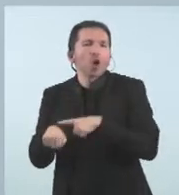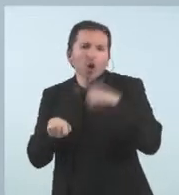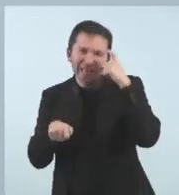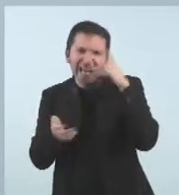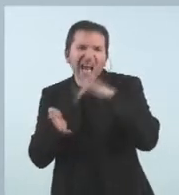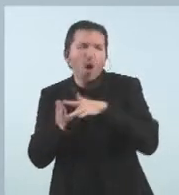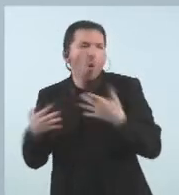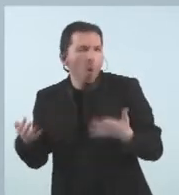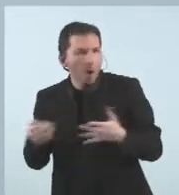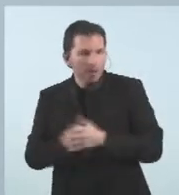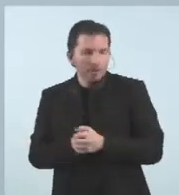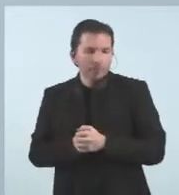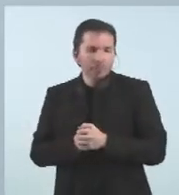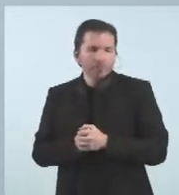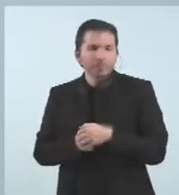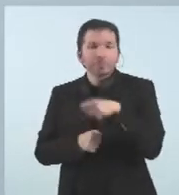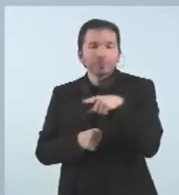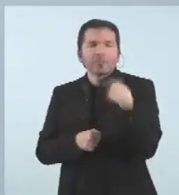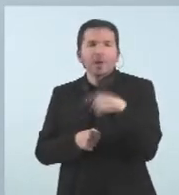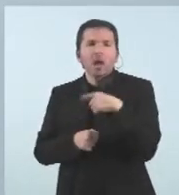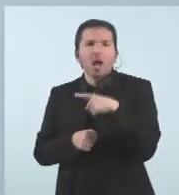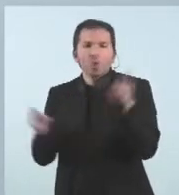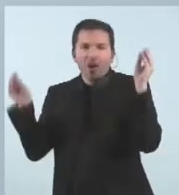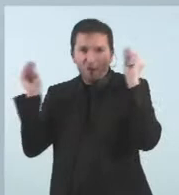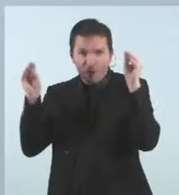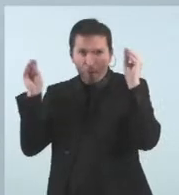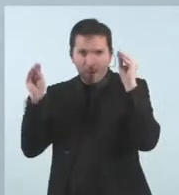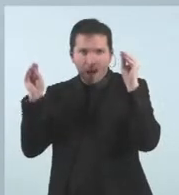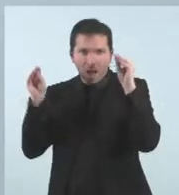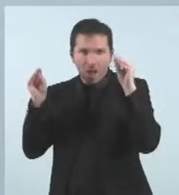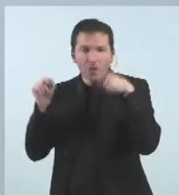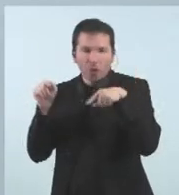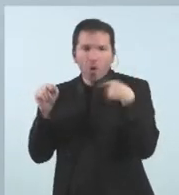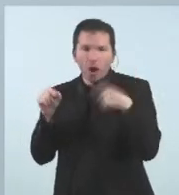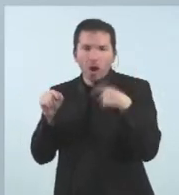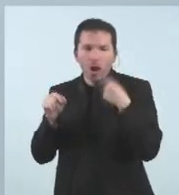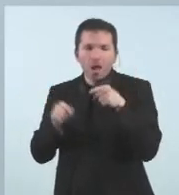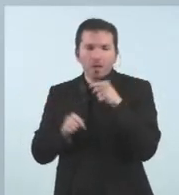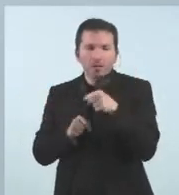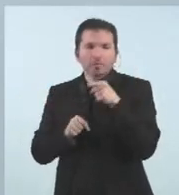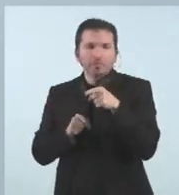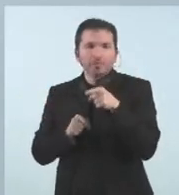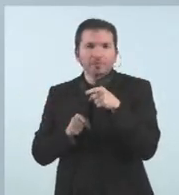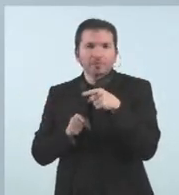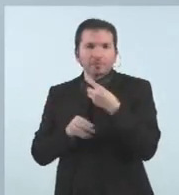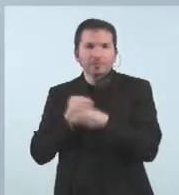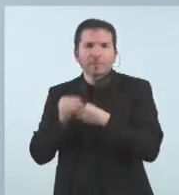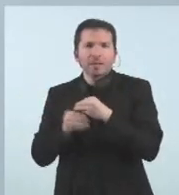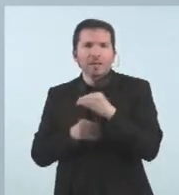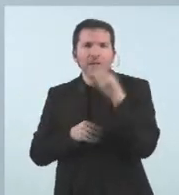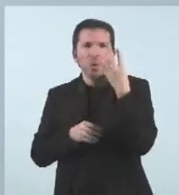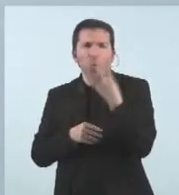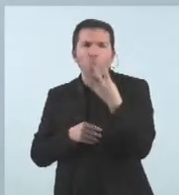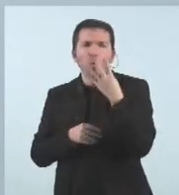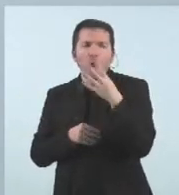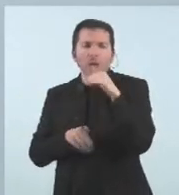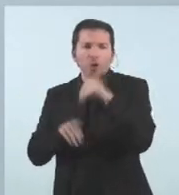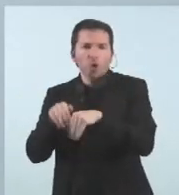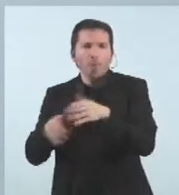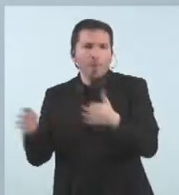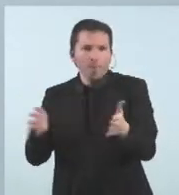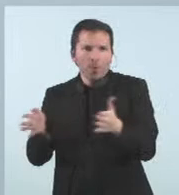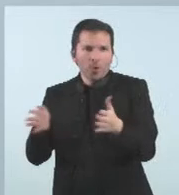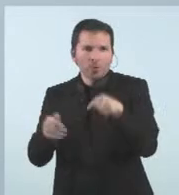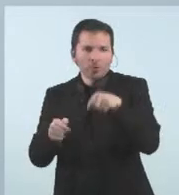un tronc comú una formació que es donarà quatre convocatòries durant aquest any